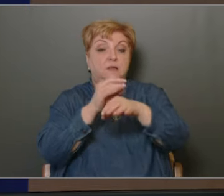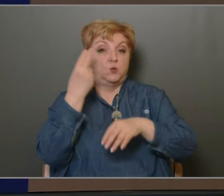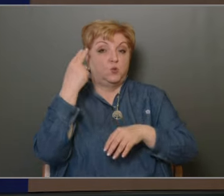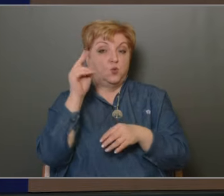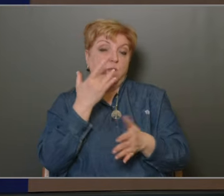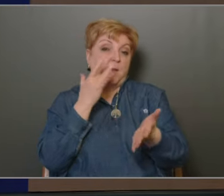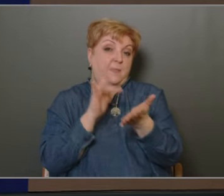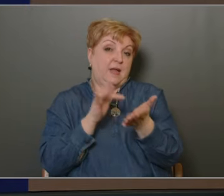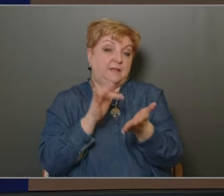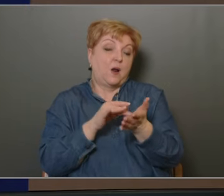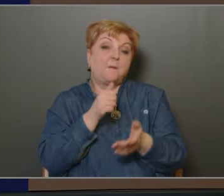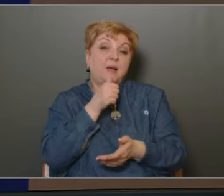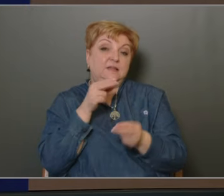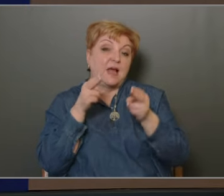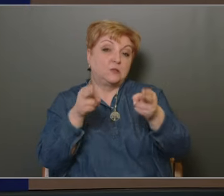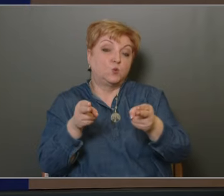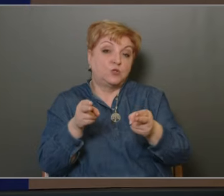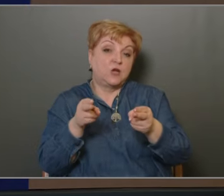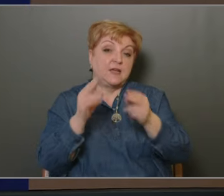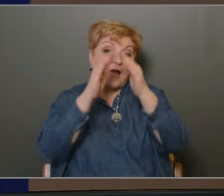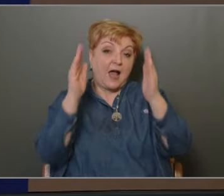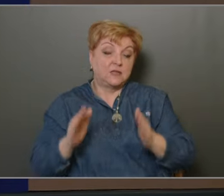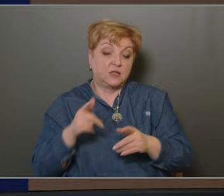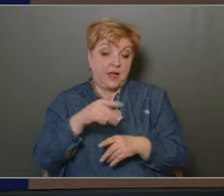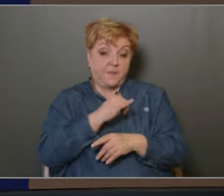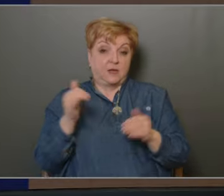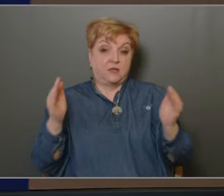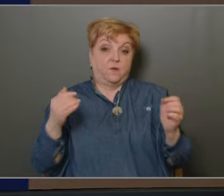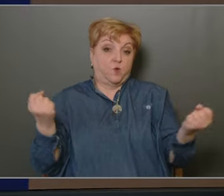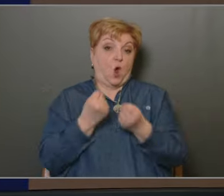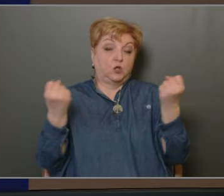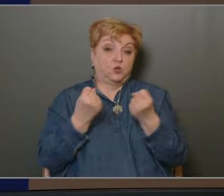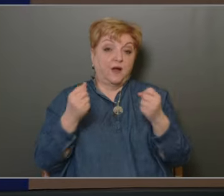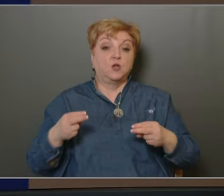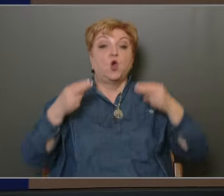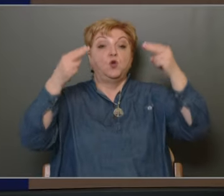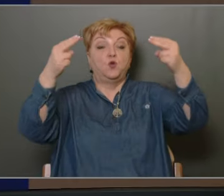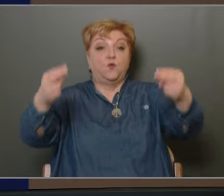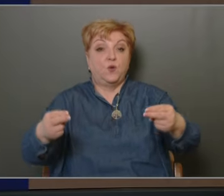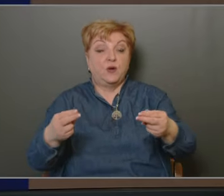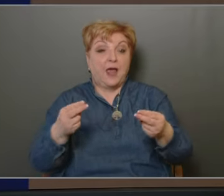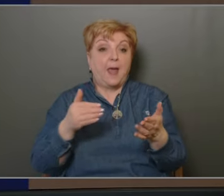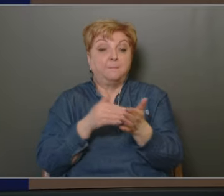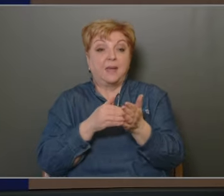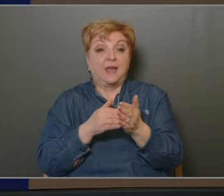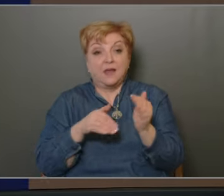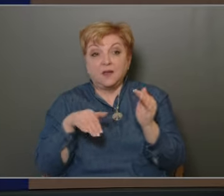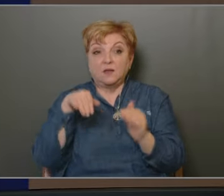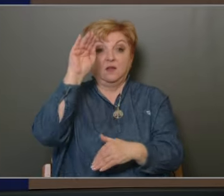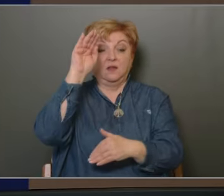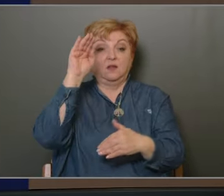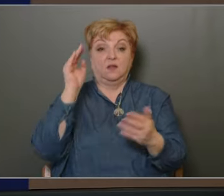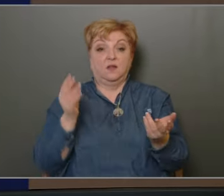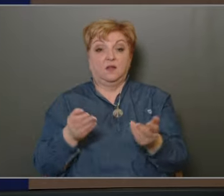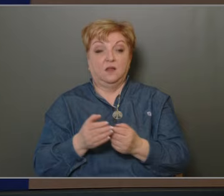majd például a Petneházi utcai házat idén fogjuk aktiválni, jövőre ez még jelentősebb nagyságrendő és